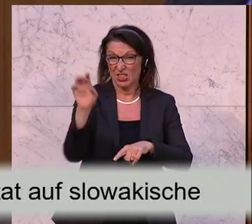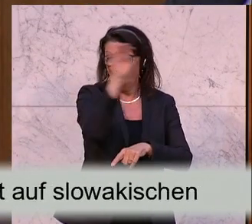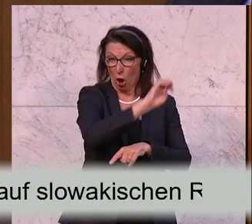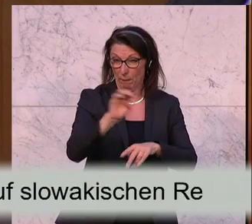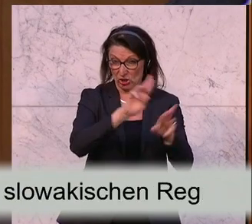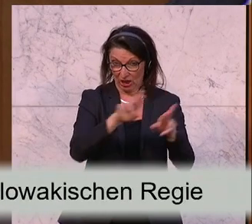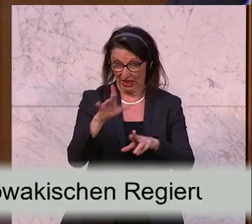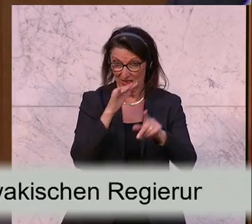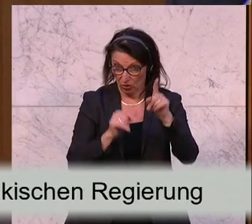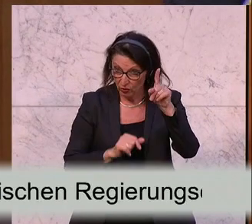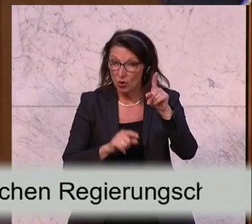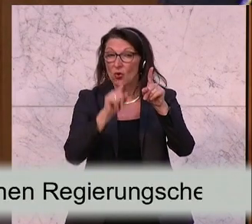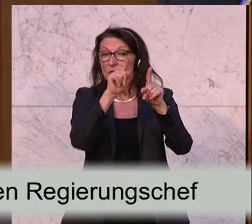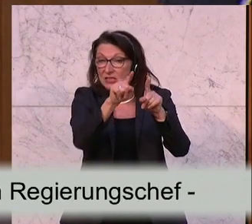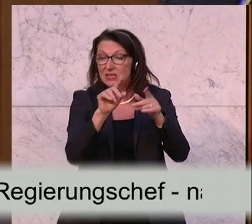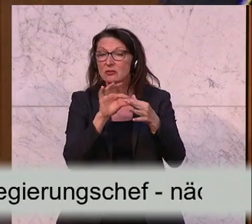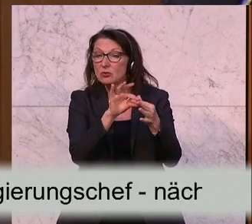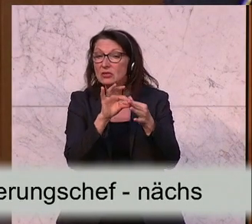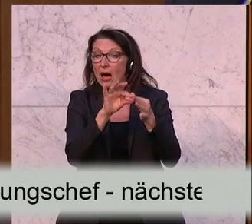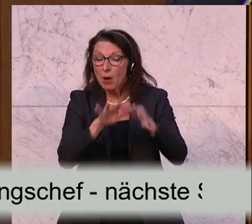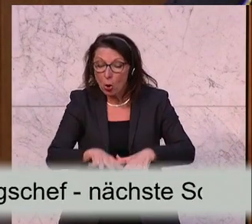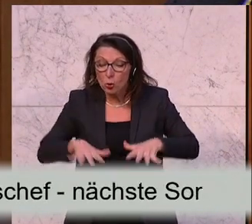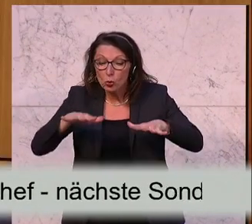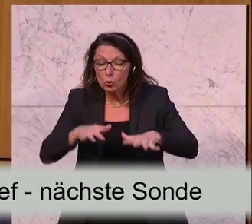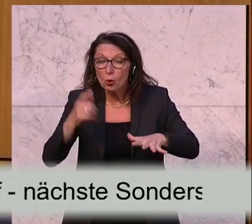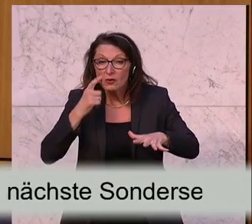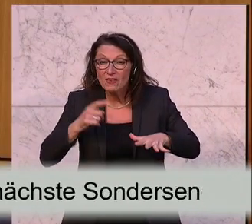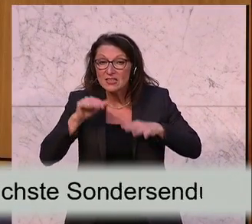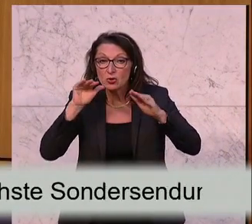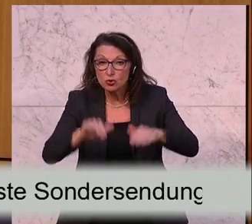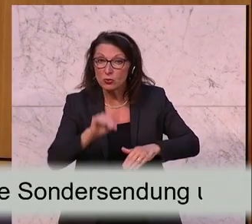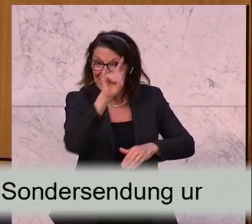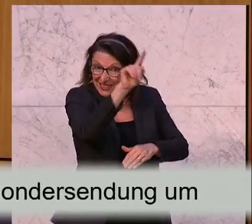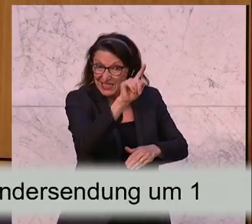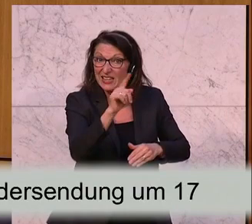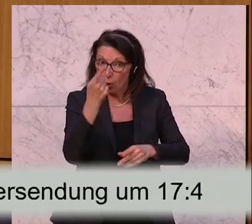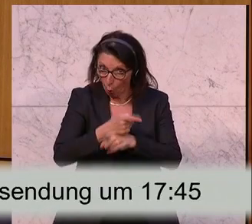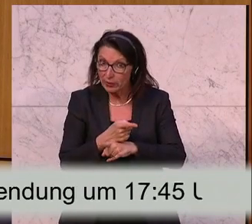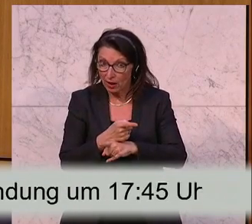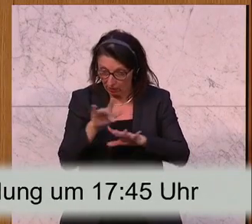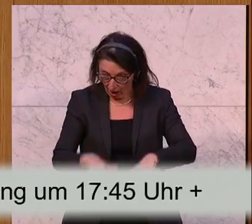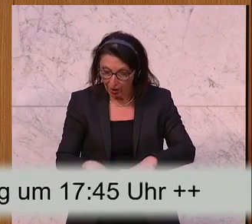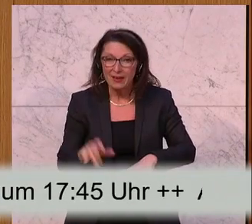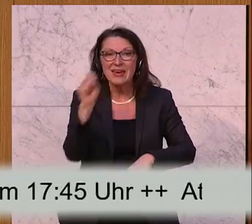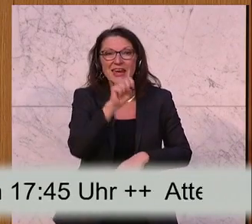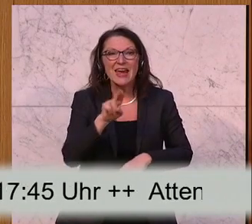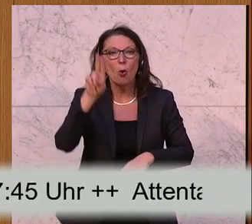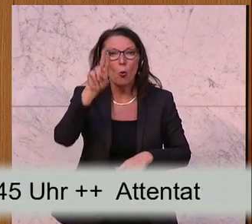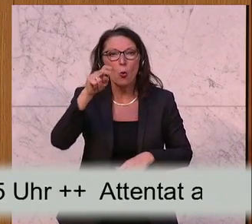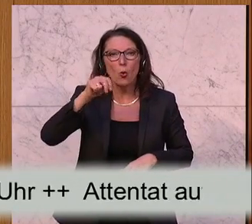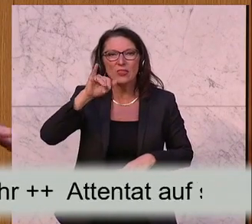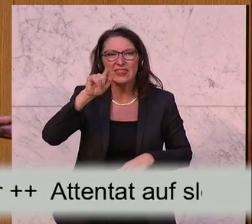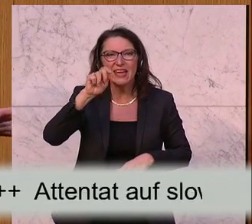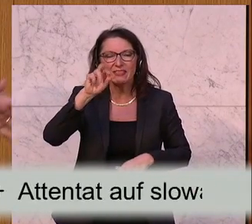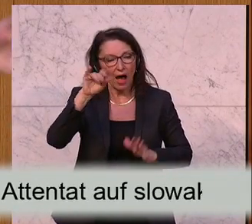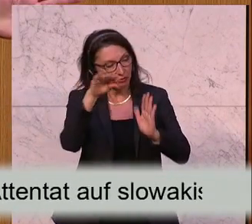im Sinne des Grundwasserschutzes auch geurteilt. Da wird festgehalten, dass die Umsetzung der EU-Nitratrichtlinie, welche in